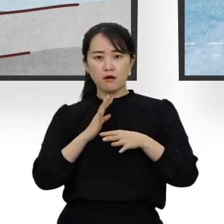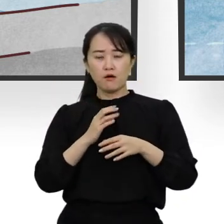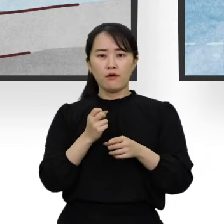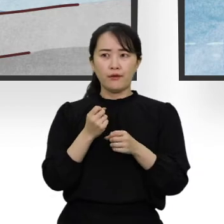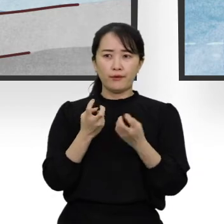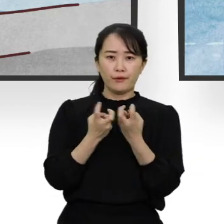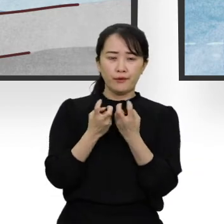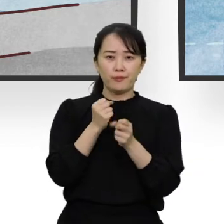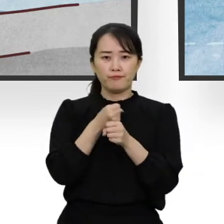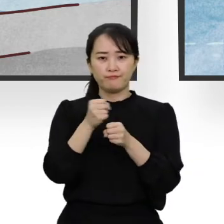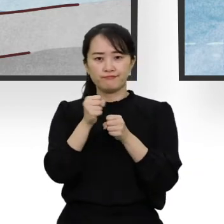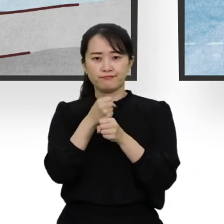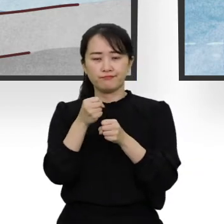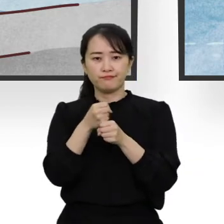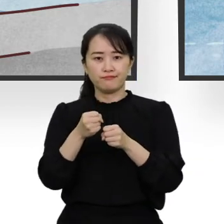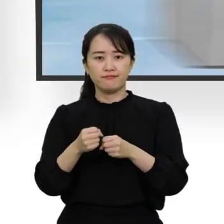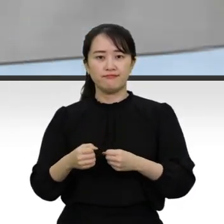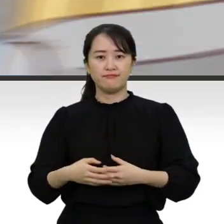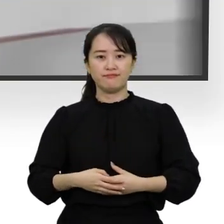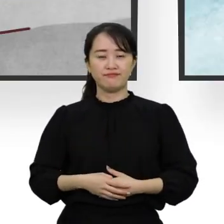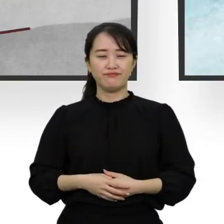못하며 어쩔 줄을 몰랐습니다.